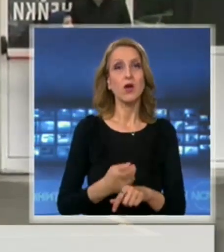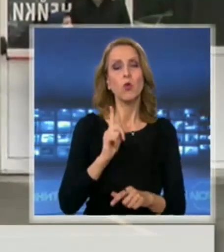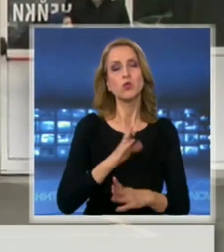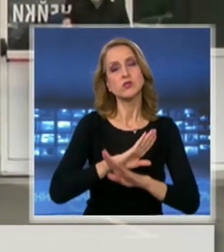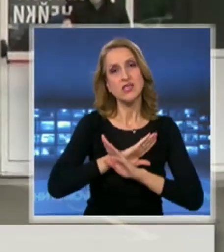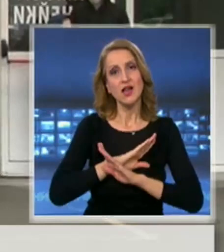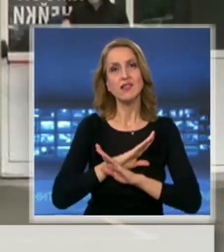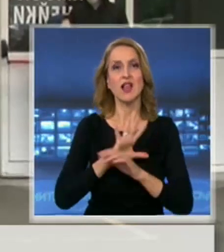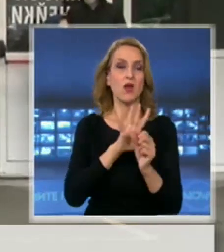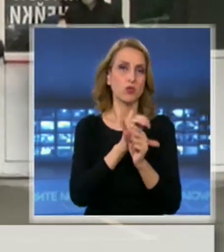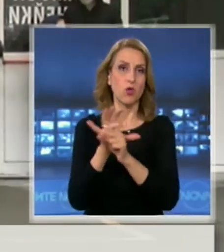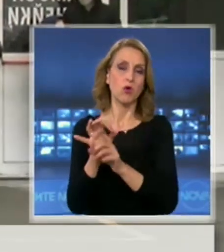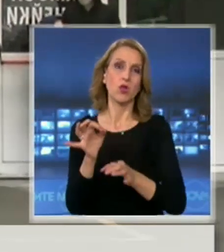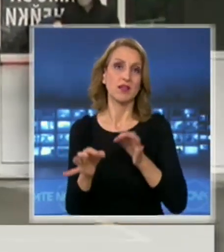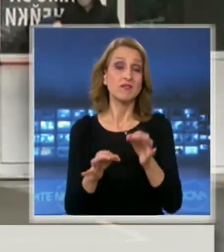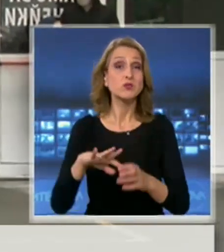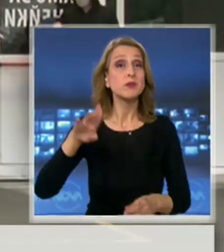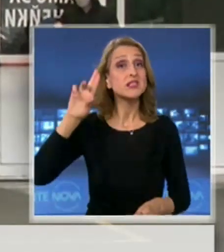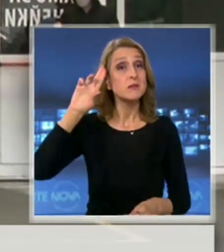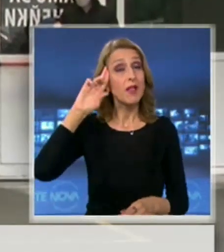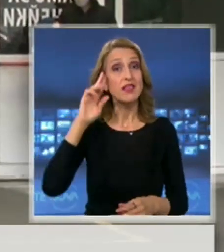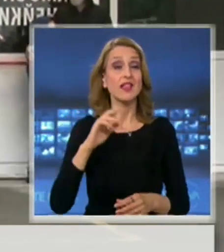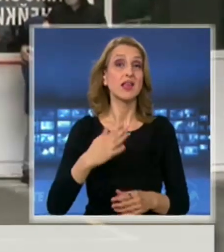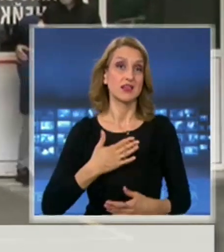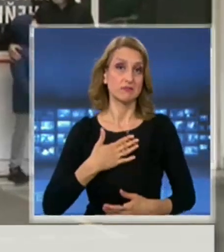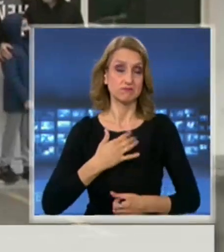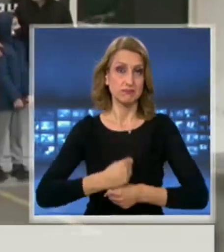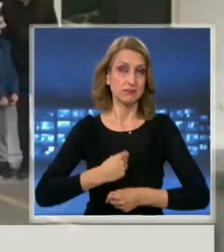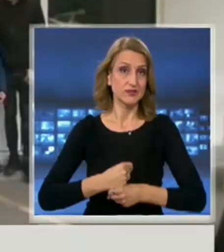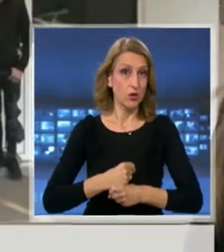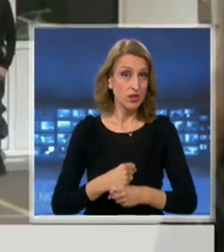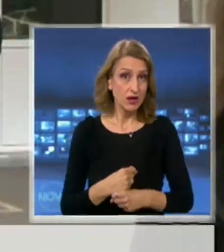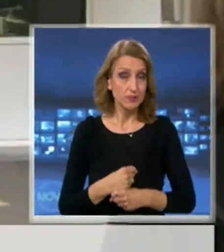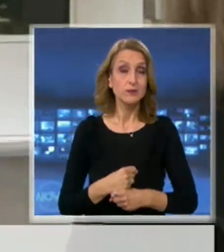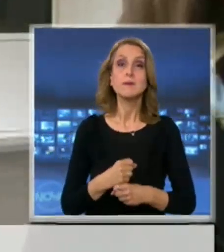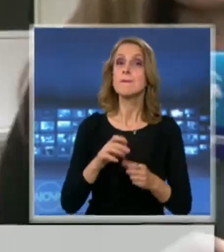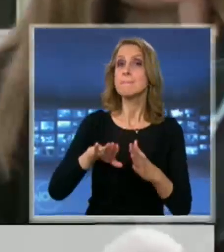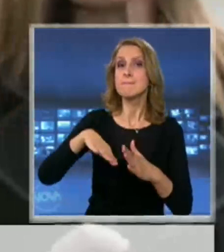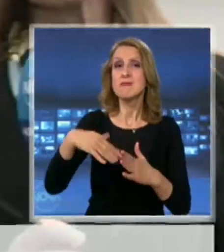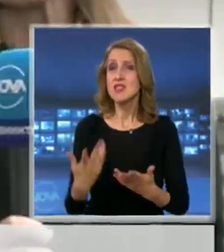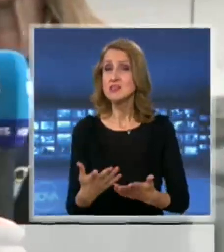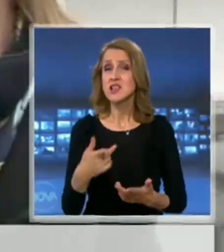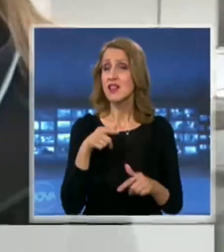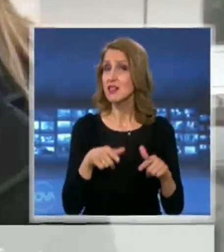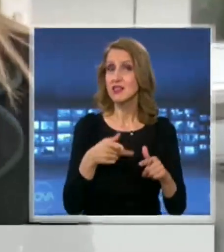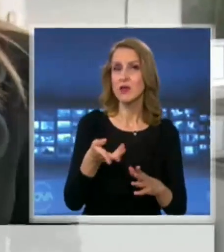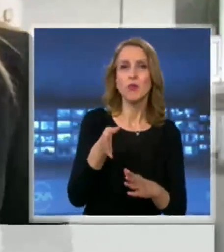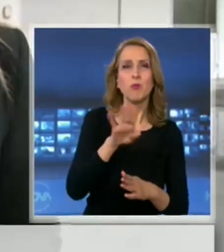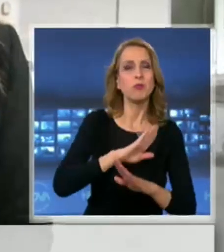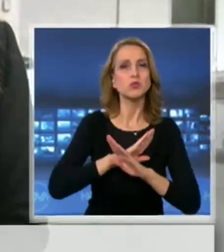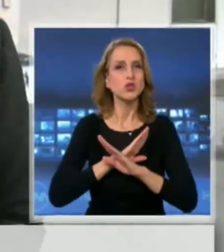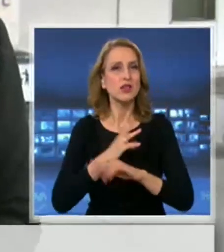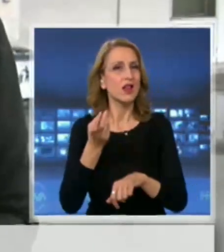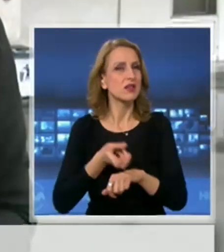загинали от COVID-19 при изпълнение на служебния си дълг. А иначе след трагичния случай с починалата